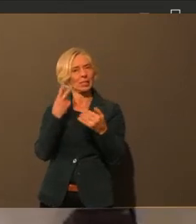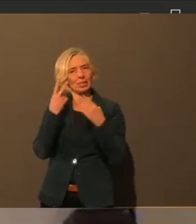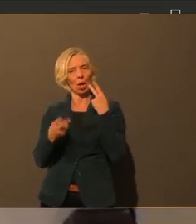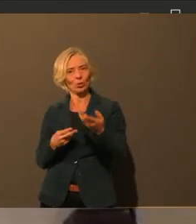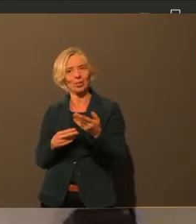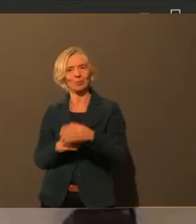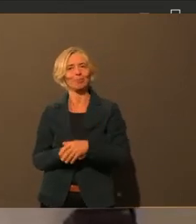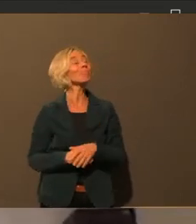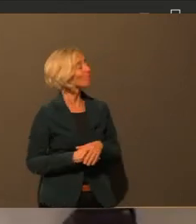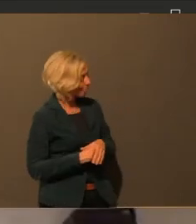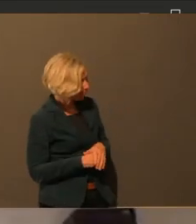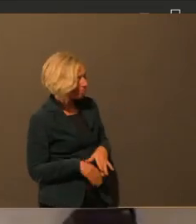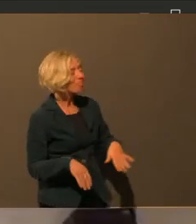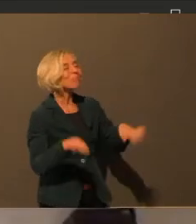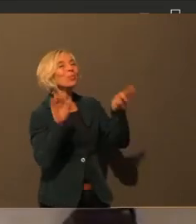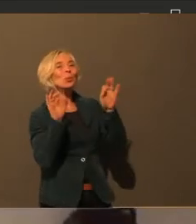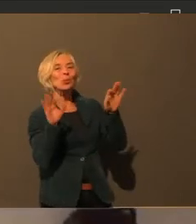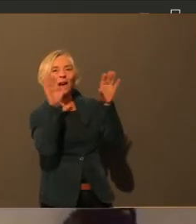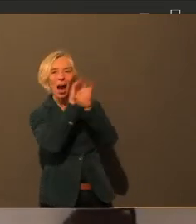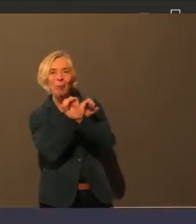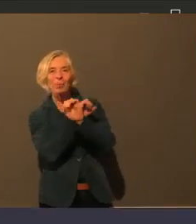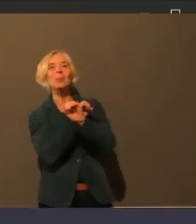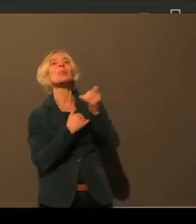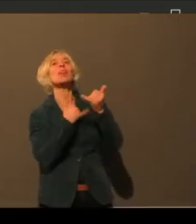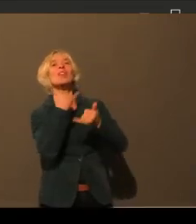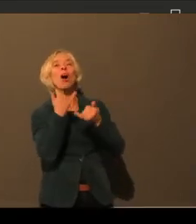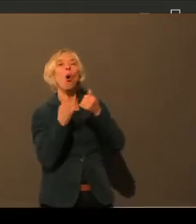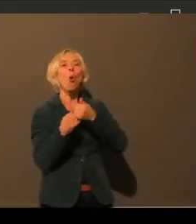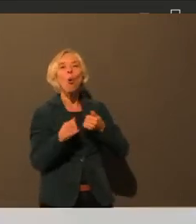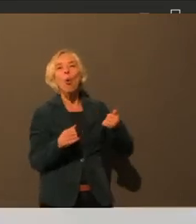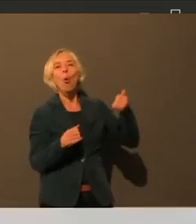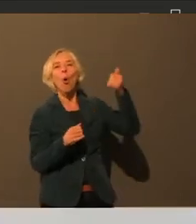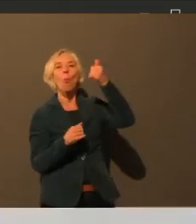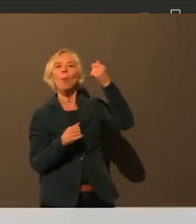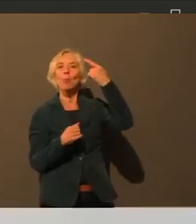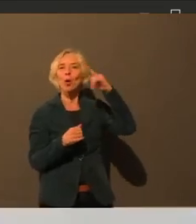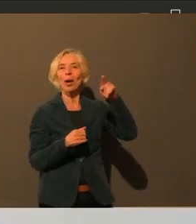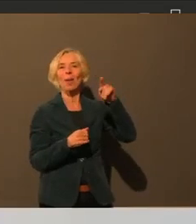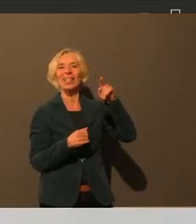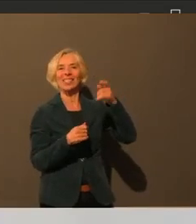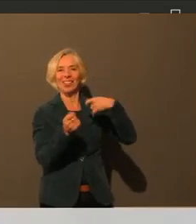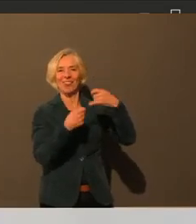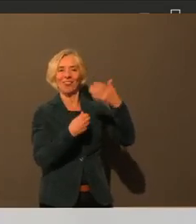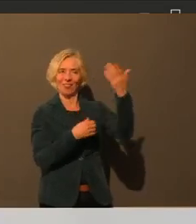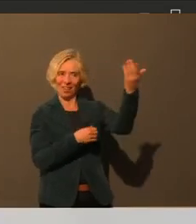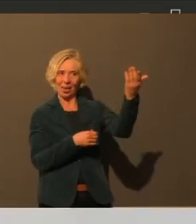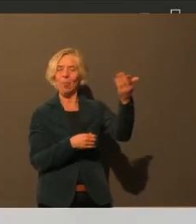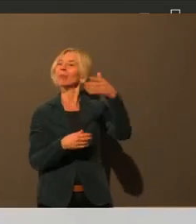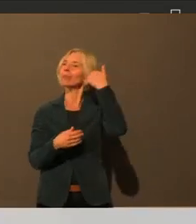Ja, guten Abend zusammen, Frau Bürgermeisterin Weefer, lieber Dombowski, sage ich gerne was dazu.